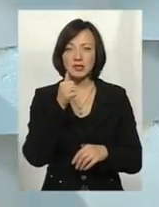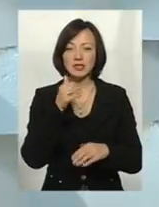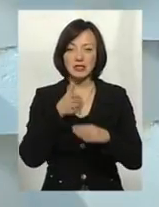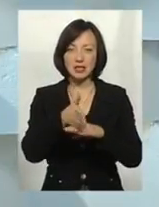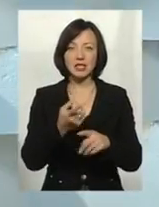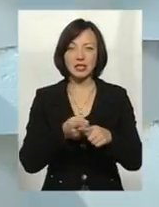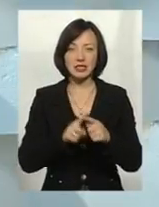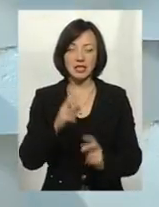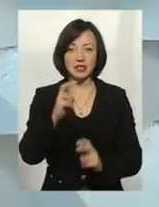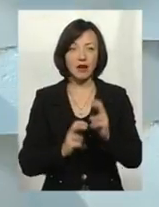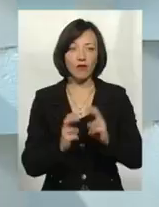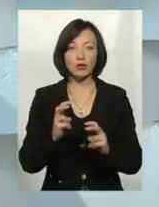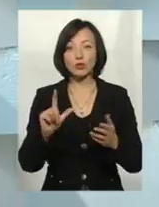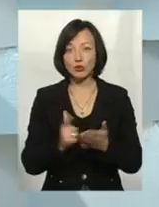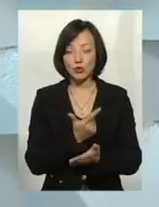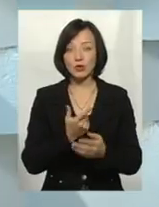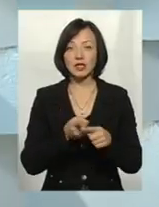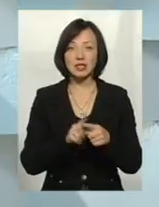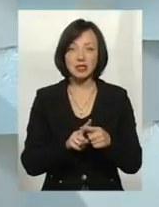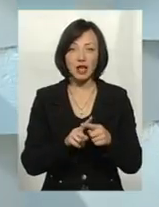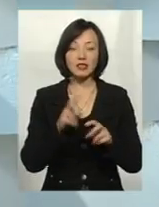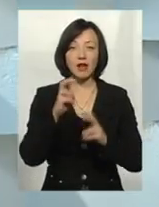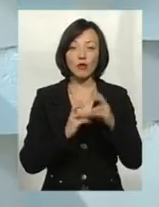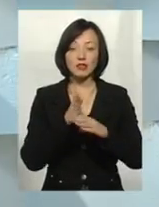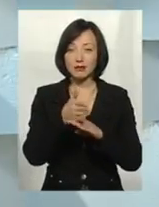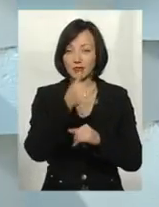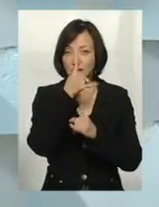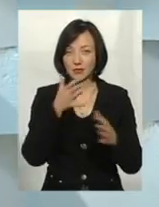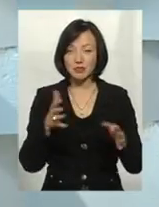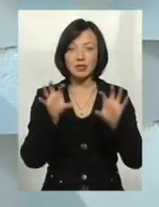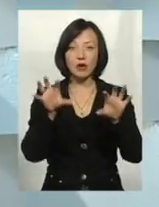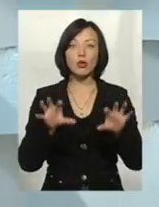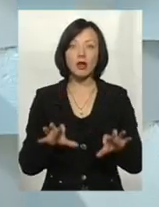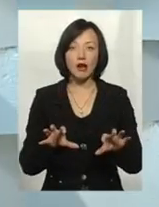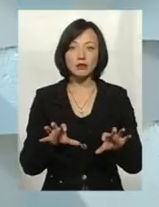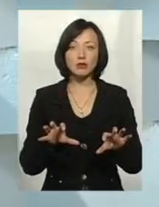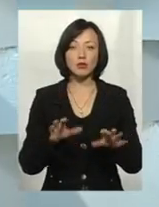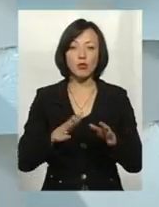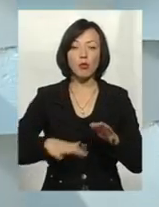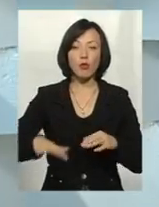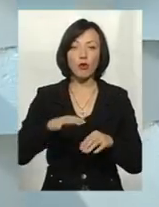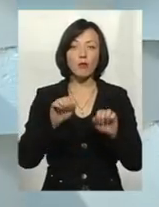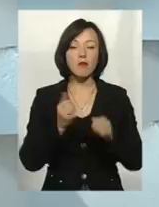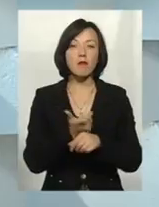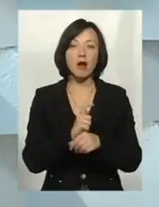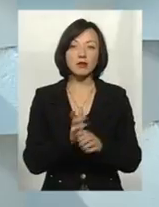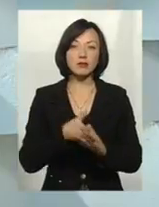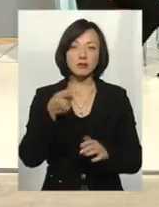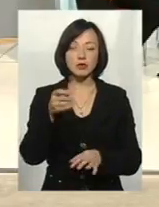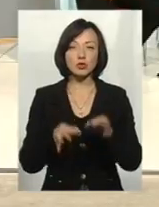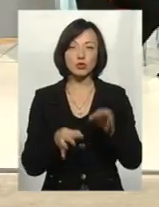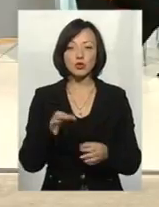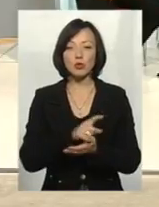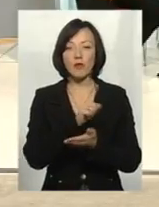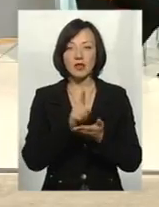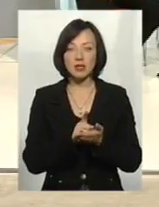на цей об'єкт. Опять же, на цей об'єкт зайти не змогли. В законодавчому полі максимум, що ми можемо подати позов до суду про зобов